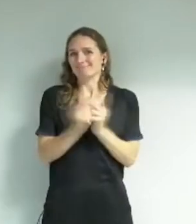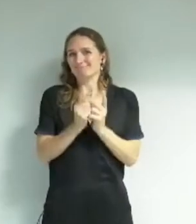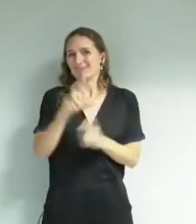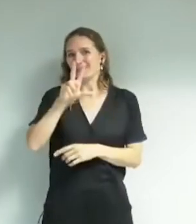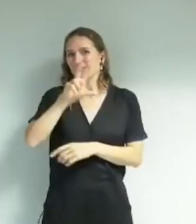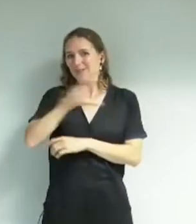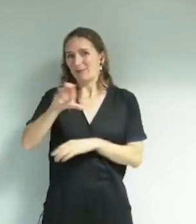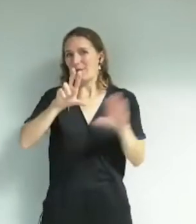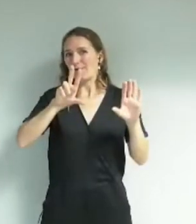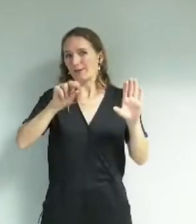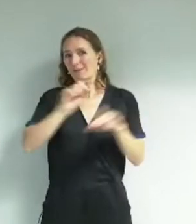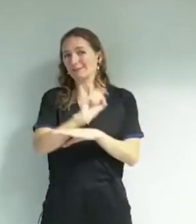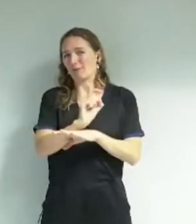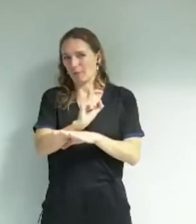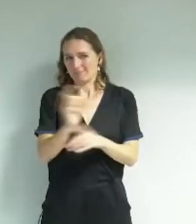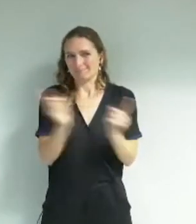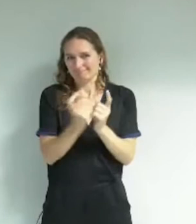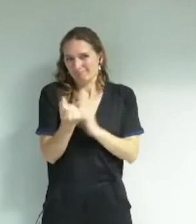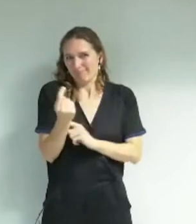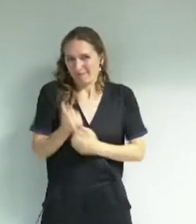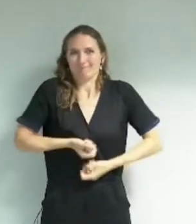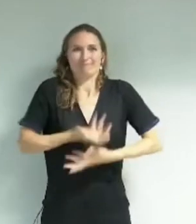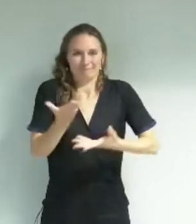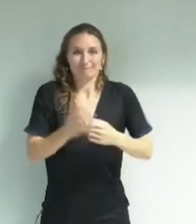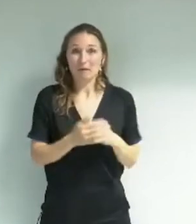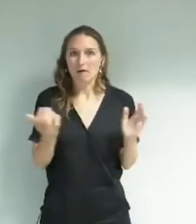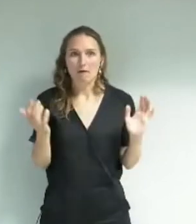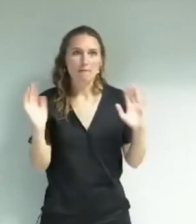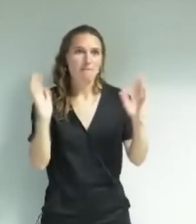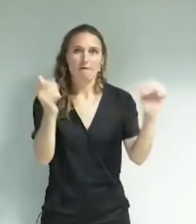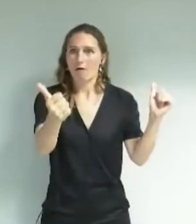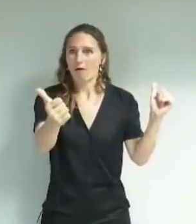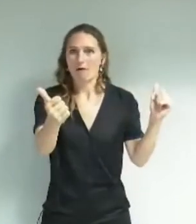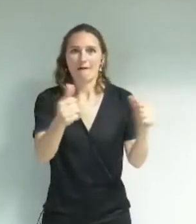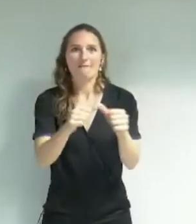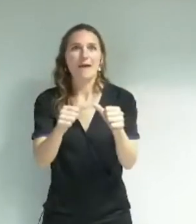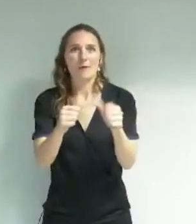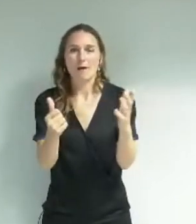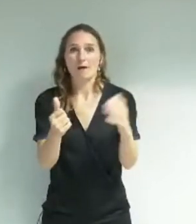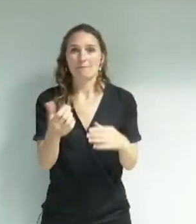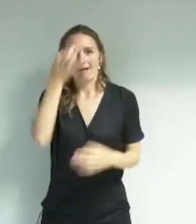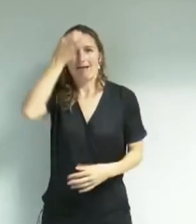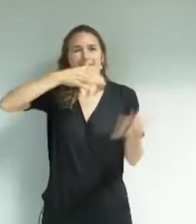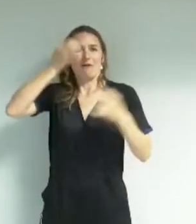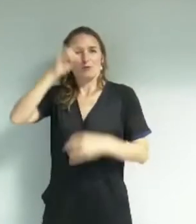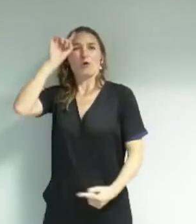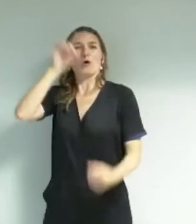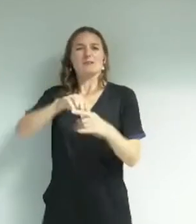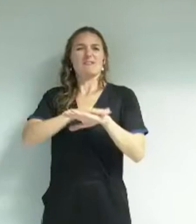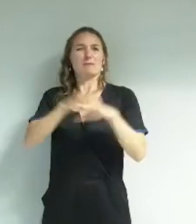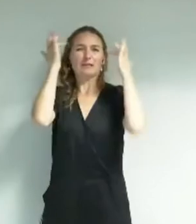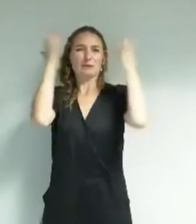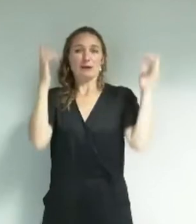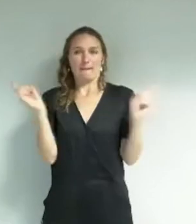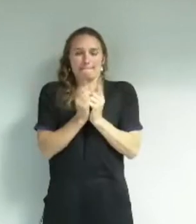'en commission, vous avez inventé mes objectifs de politique culturelle en 5 minutes. Et comme vous venez